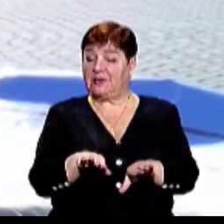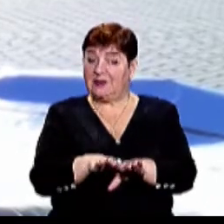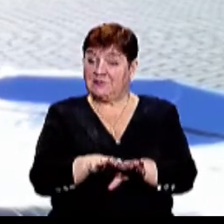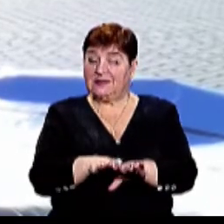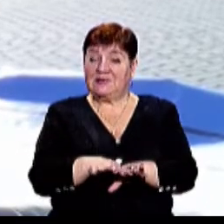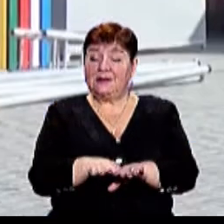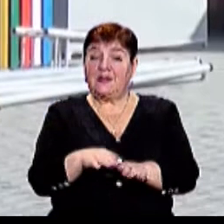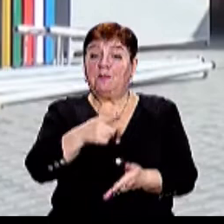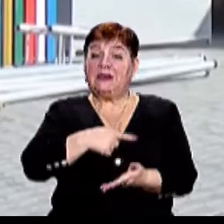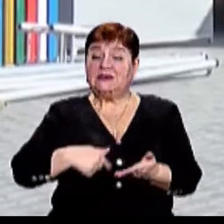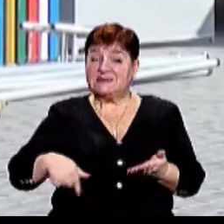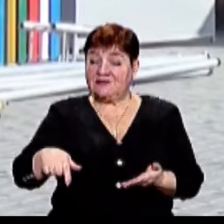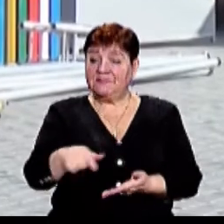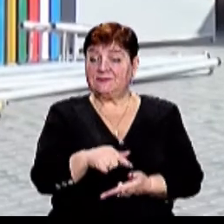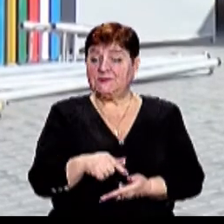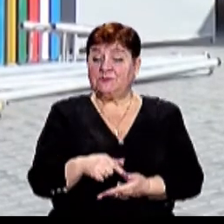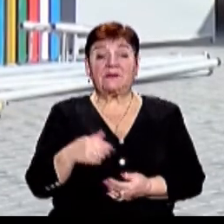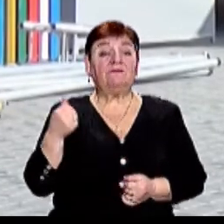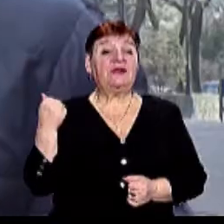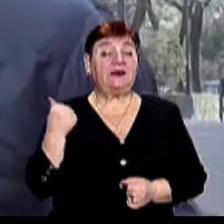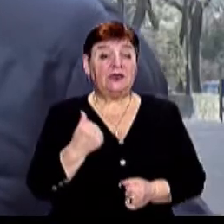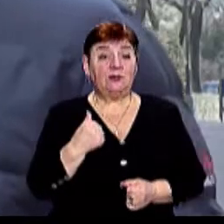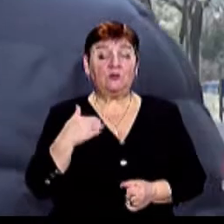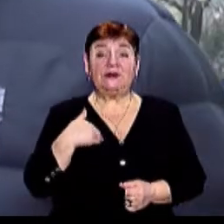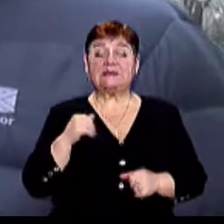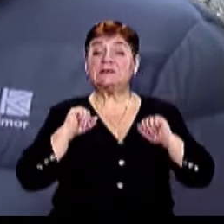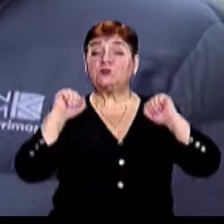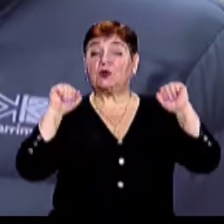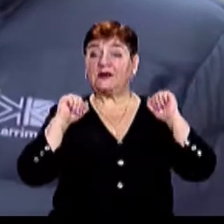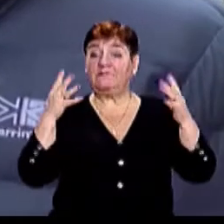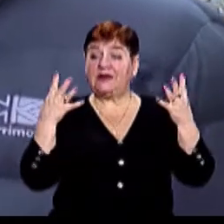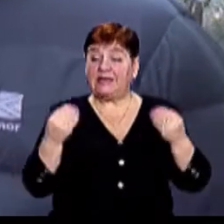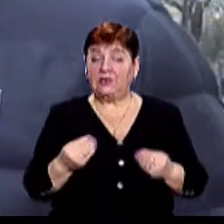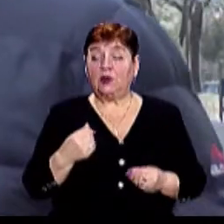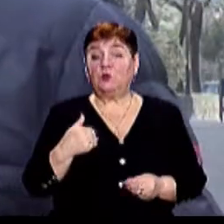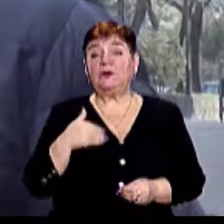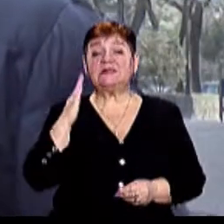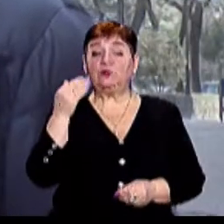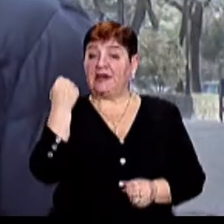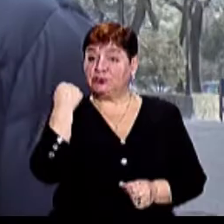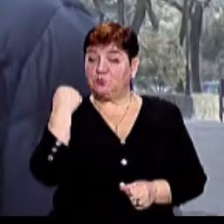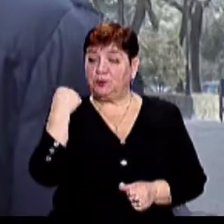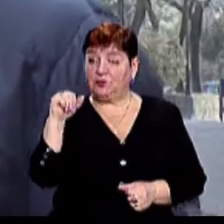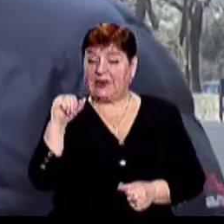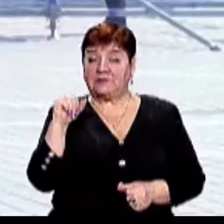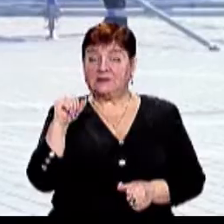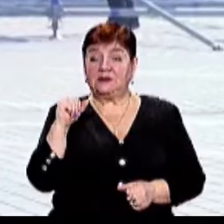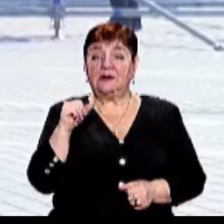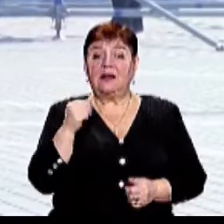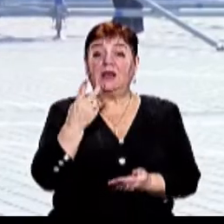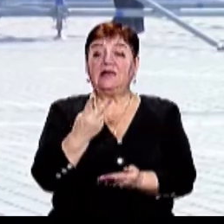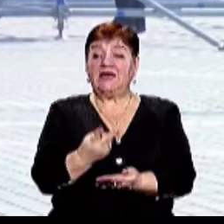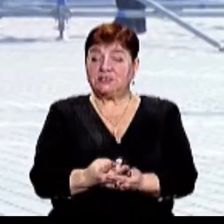адже це фестиваль милинців В неділю у нас спортивний день, у нас буде чемпіонат зжиму лежачі,